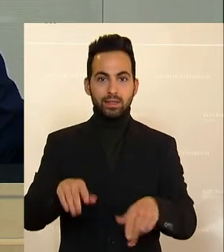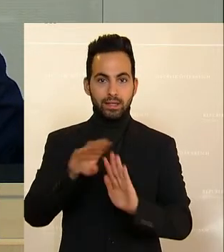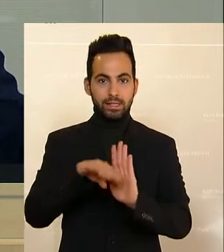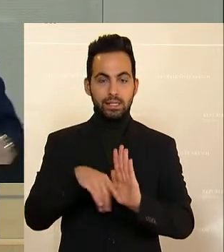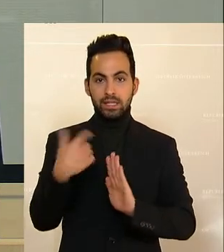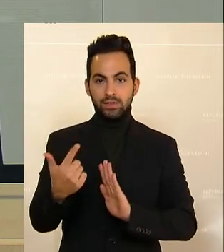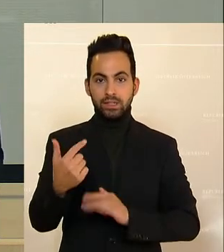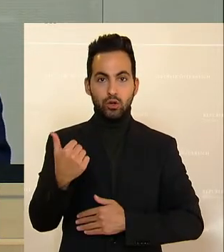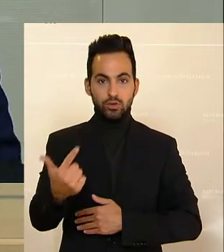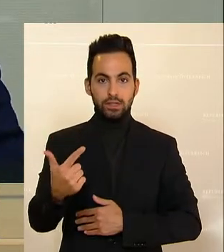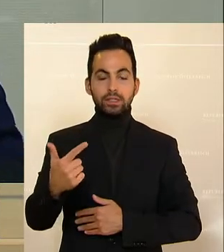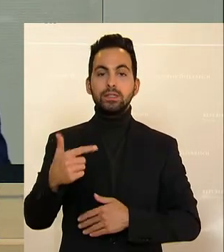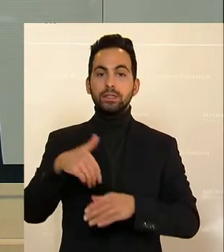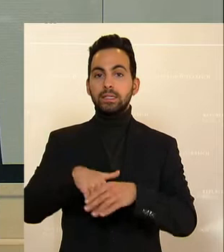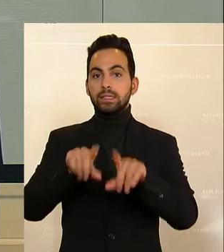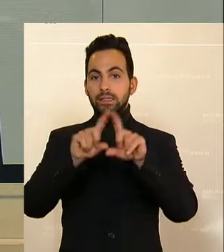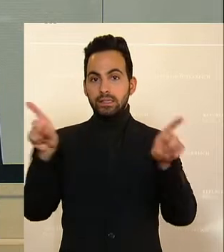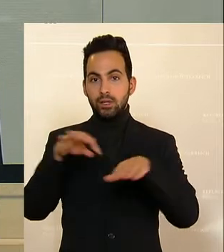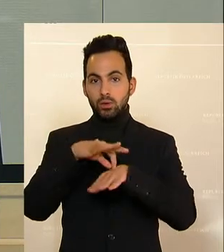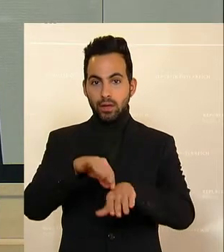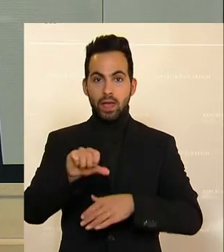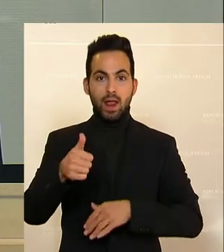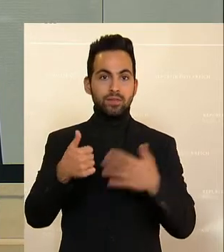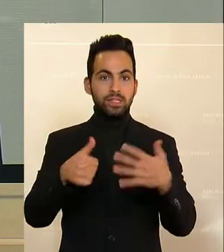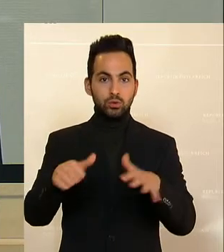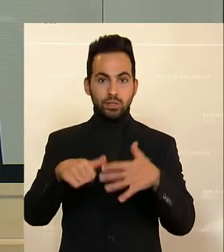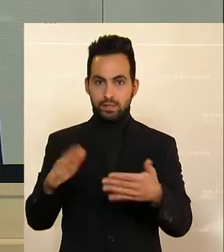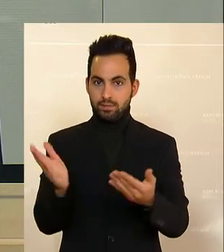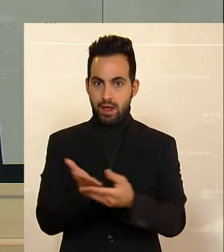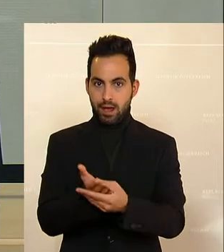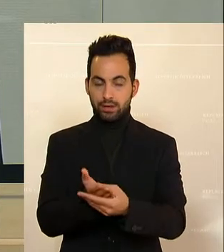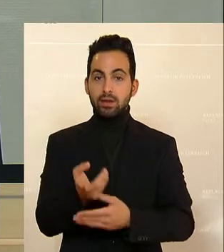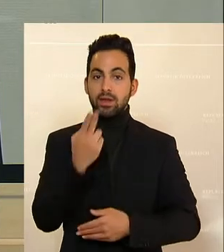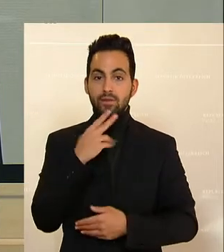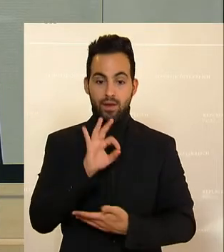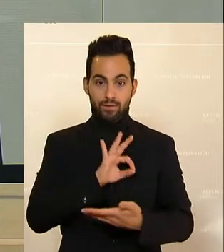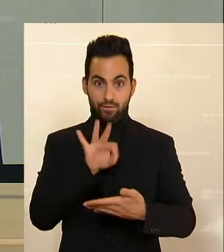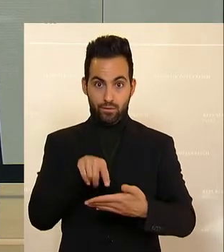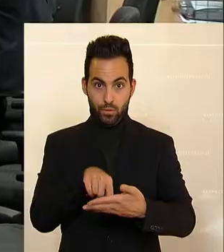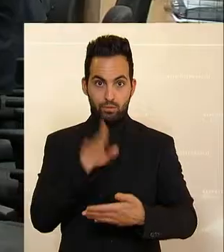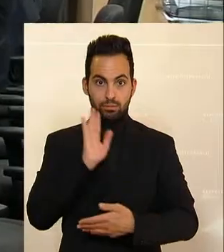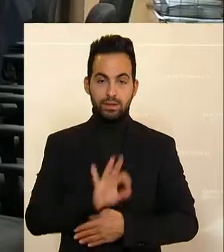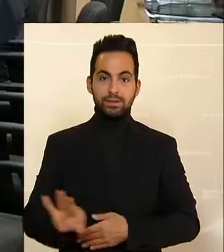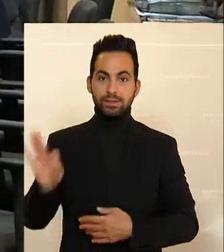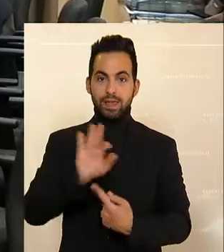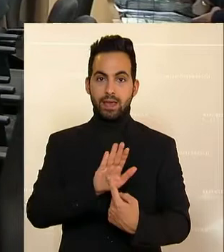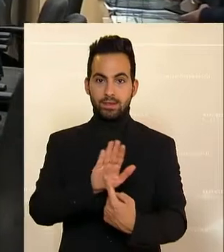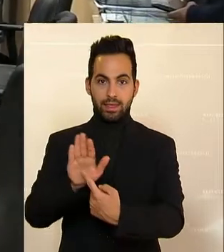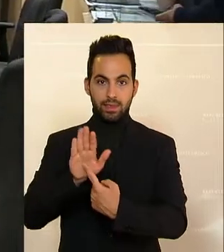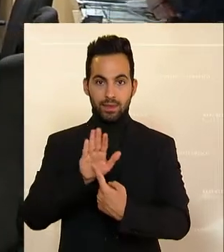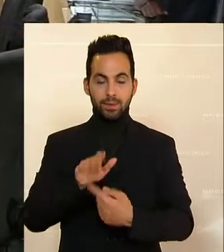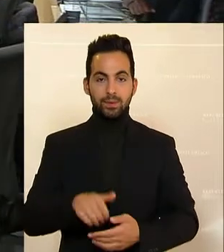samt Titel und Eingang in 1166 der Beilagen. Wer spricht sich dafür aus, den bitte ich um ein